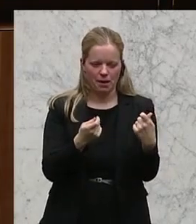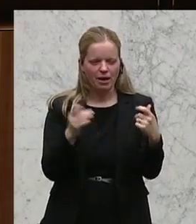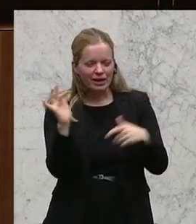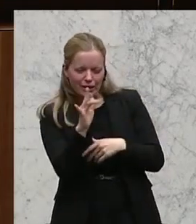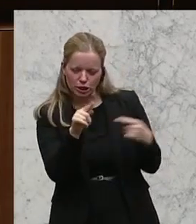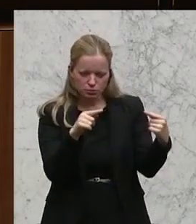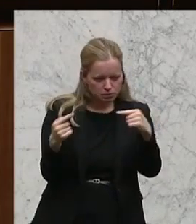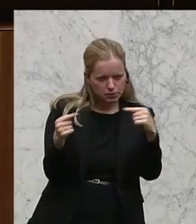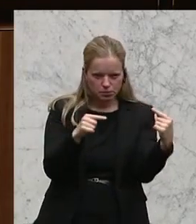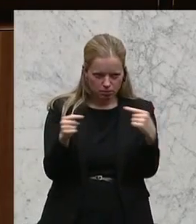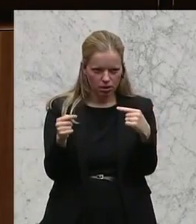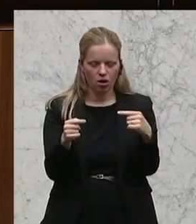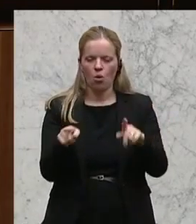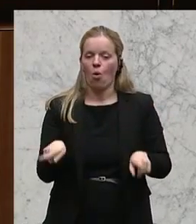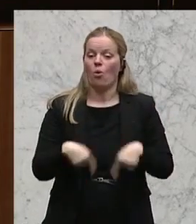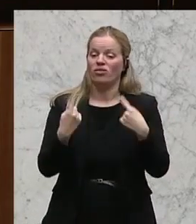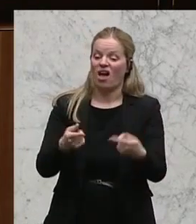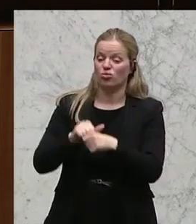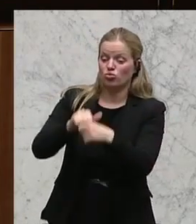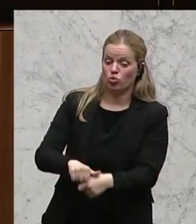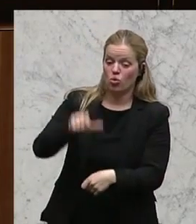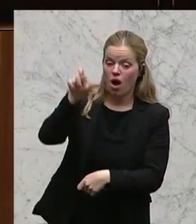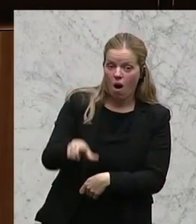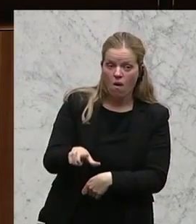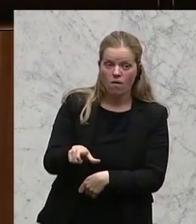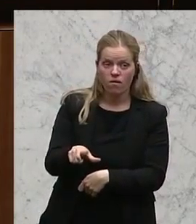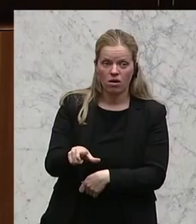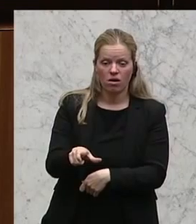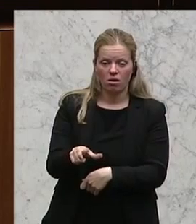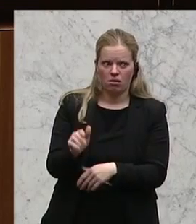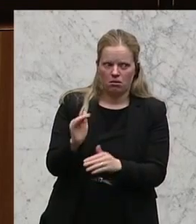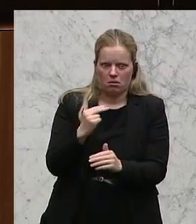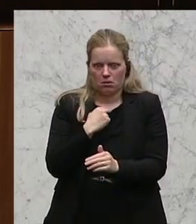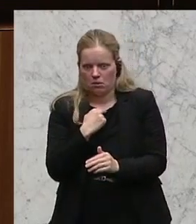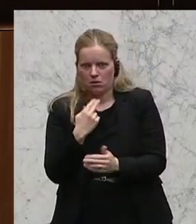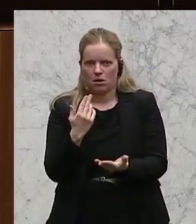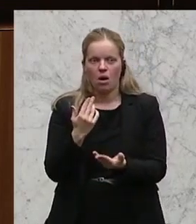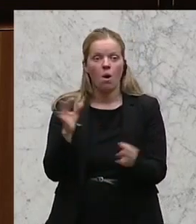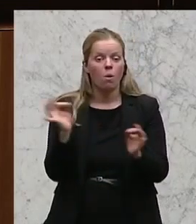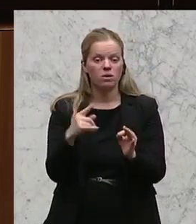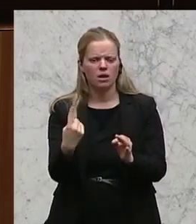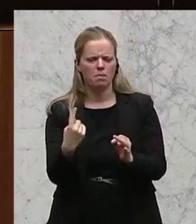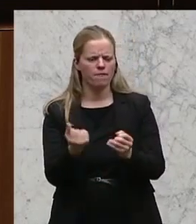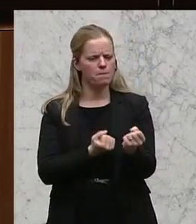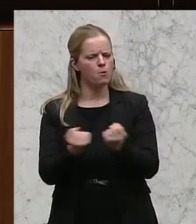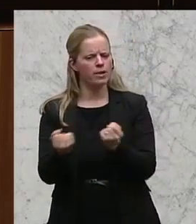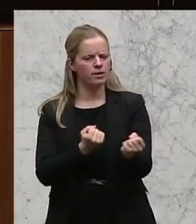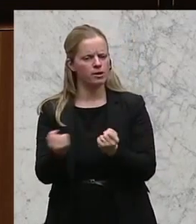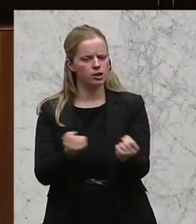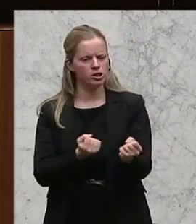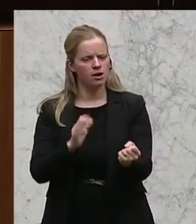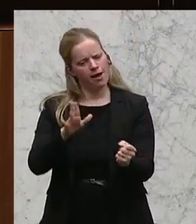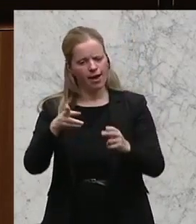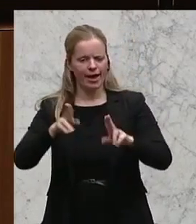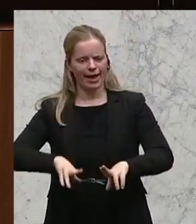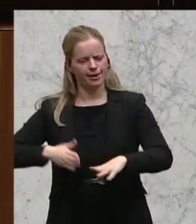Einschüchterungsmaßnahmen verhindert wird oder dass Menschen, die sich politisch für ihre Rechte als Beschäftigte einsetzen, mundtot gemacht